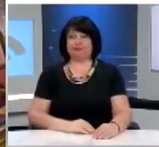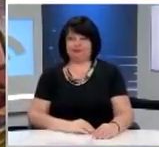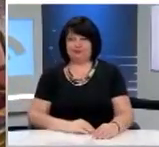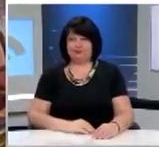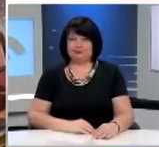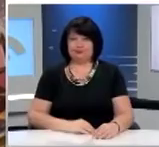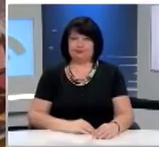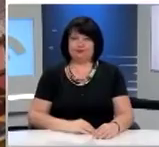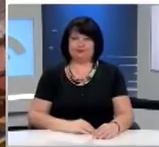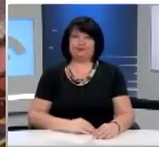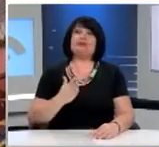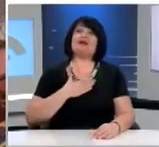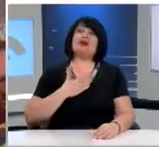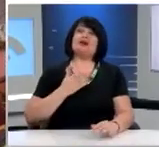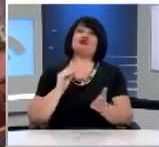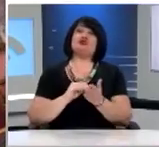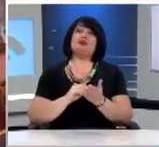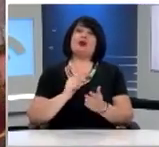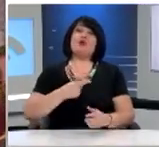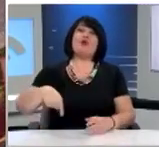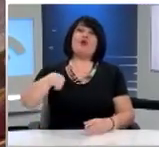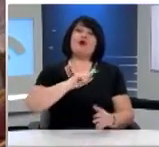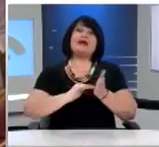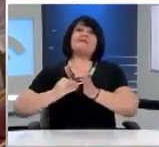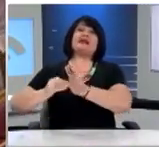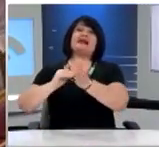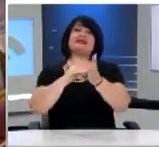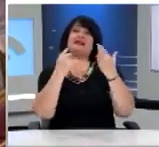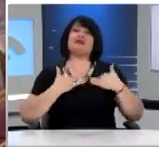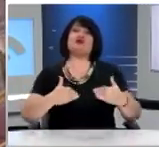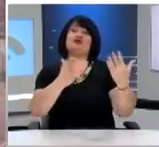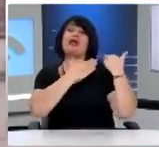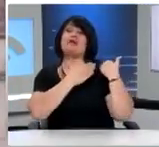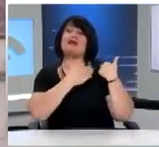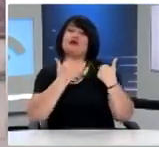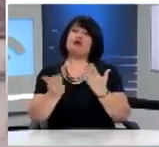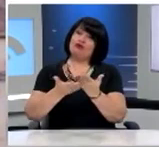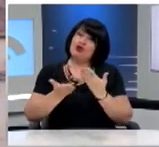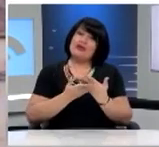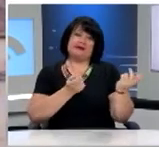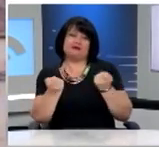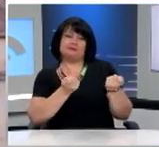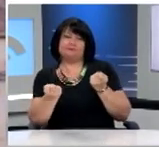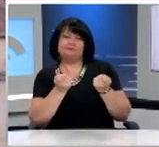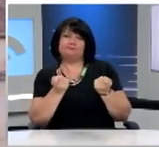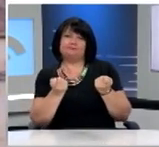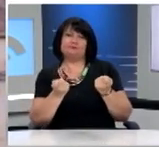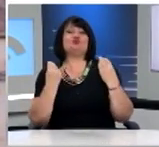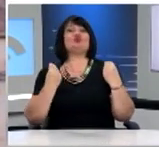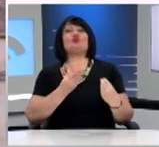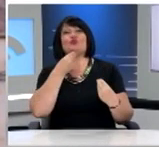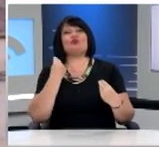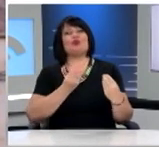Να ευχαριστήσουμε όλες τις αρμόδιες υπηρεσίες του Κοινοβουλίου Που συνέβαλαν στο συντονισμό και την ομαλή